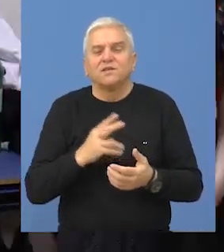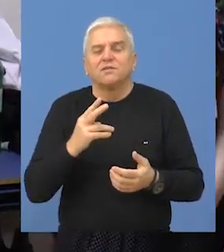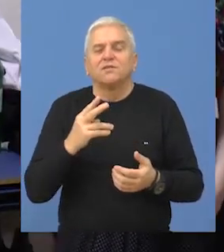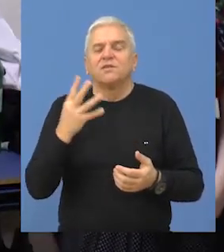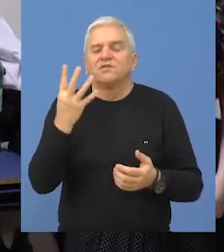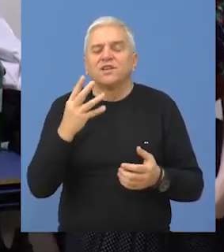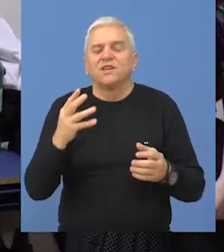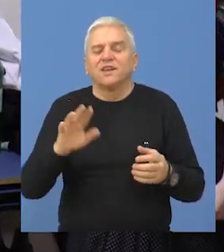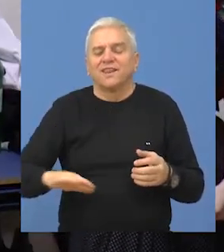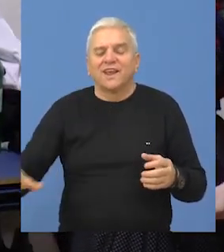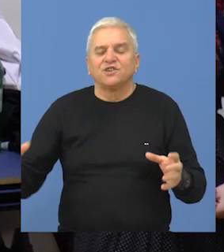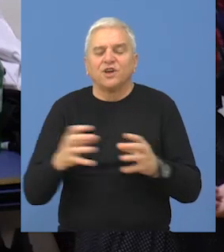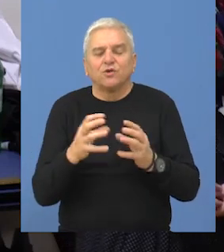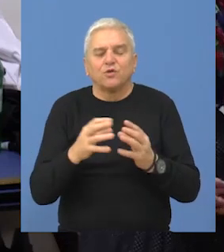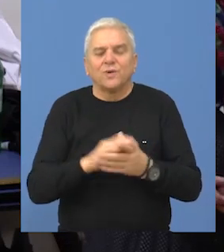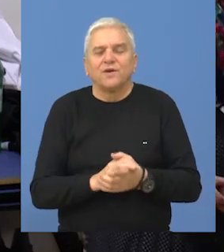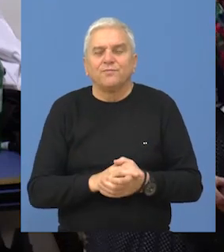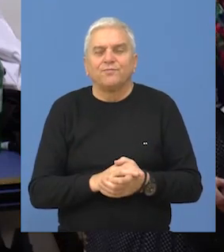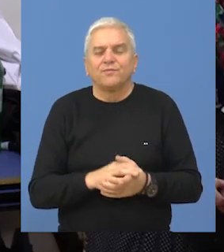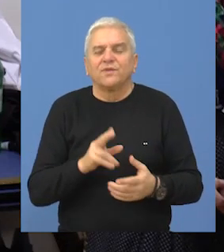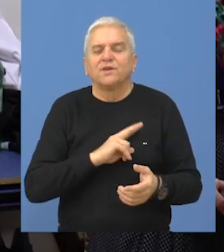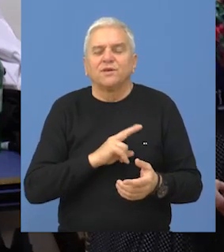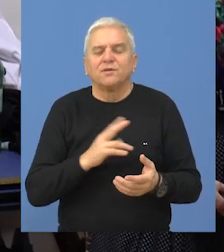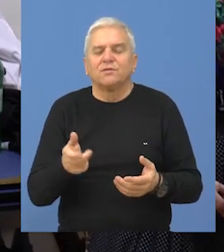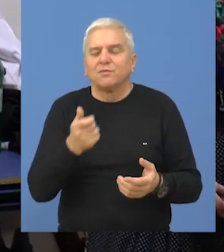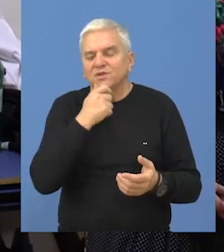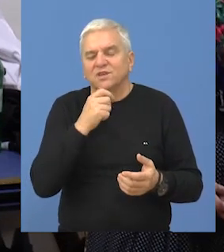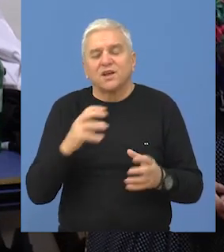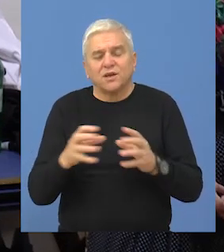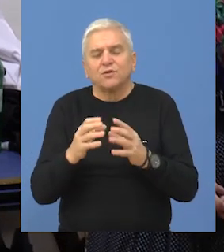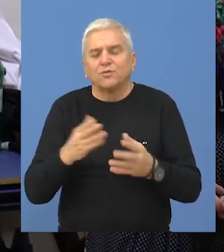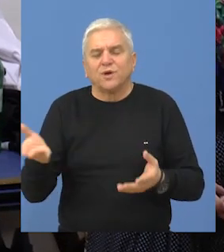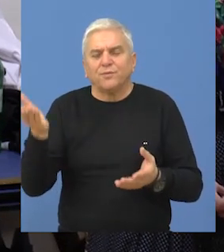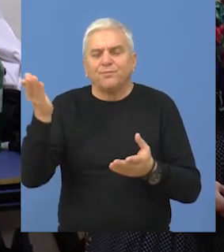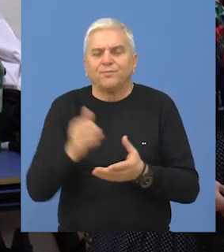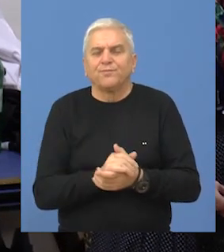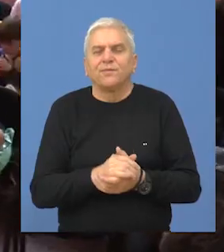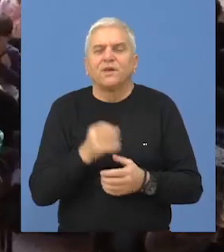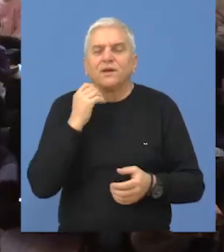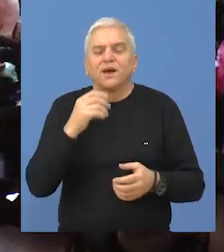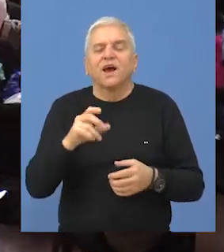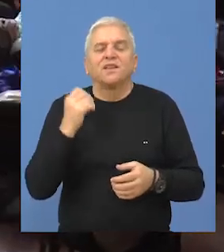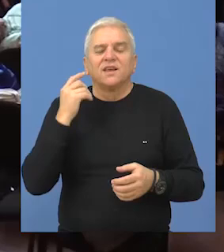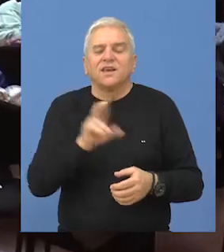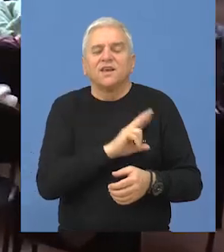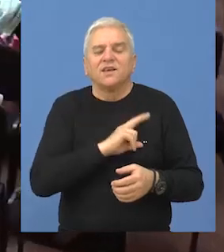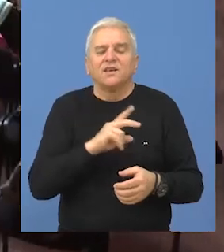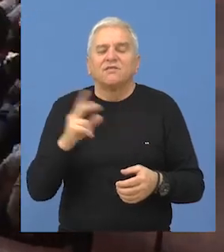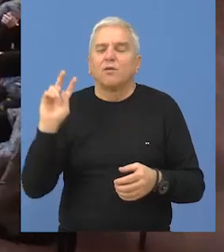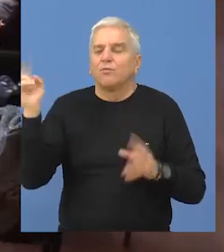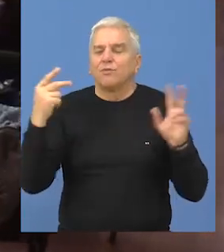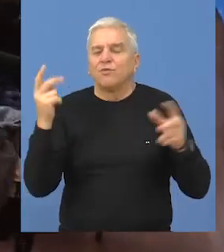imamo i četiri deče grupe i imamo i malo starije i kad god imamo